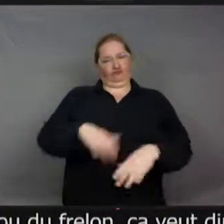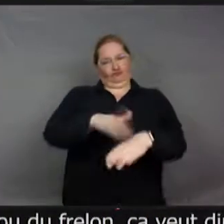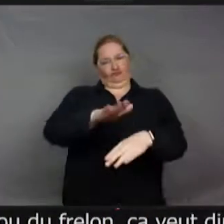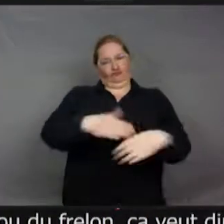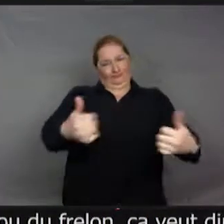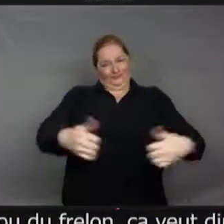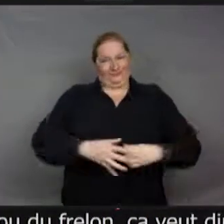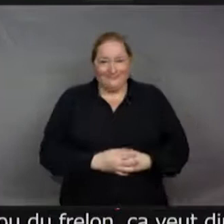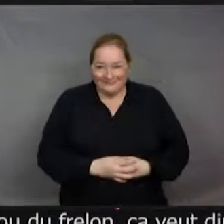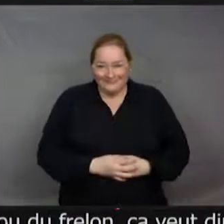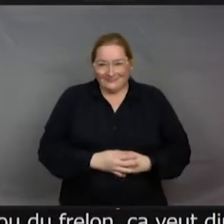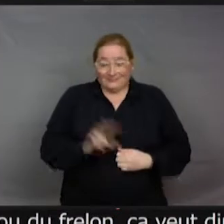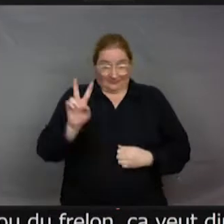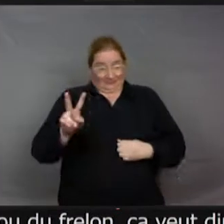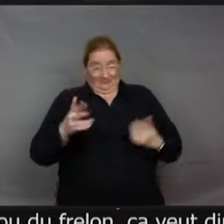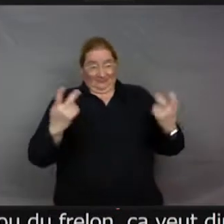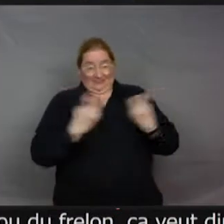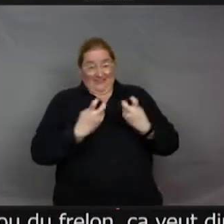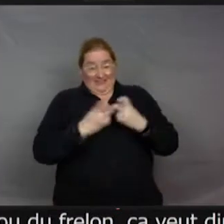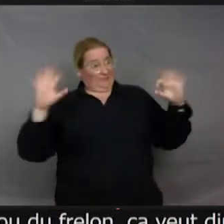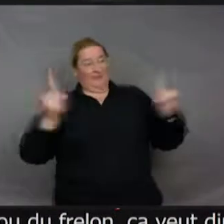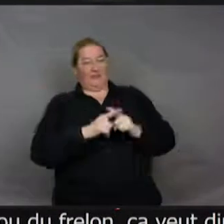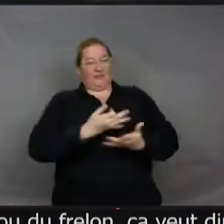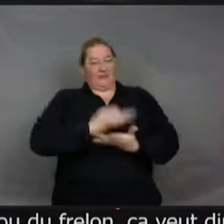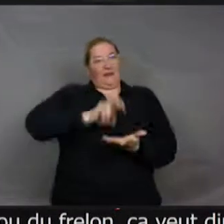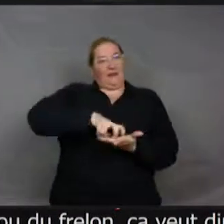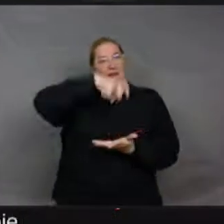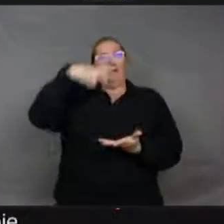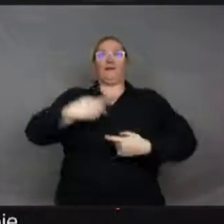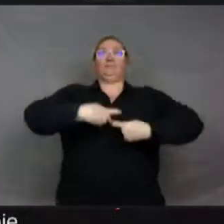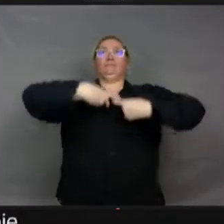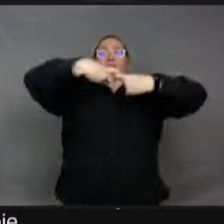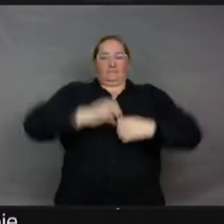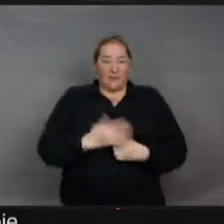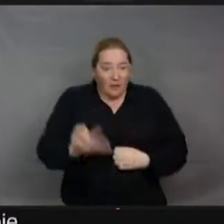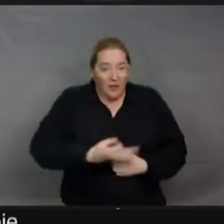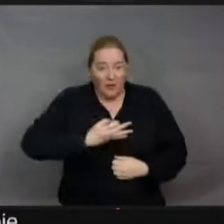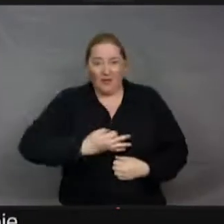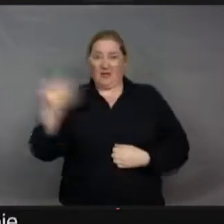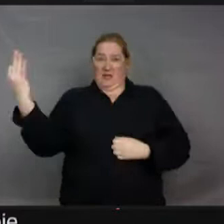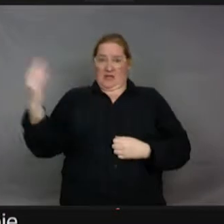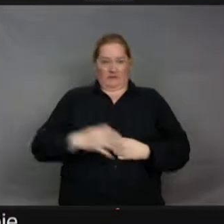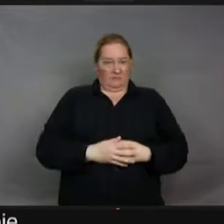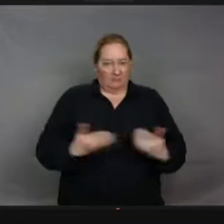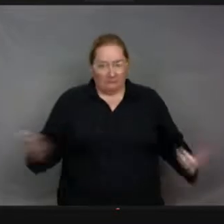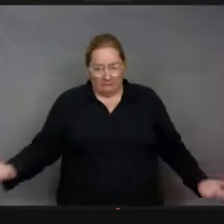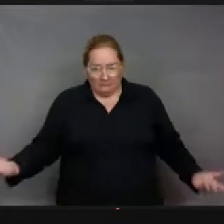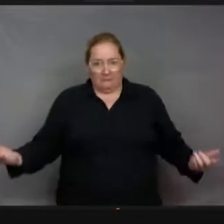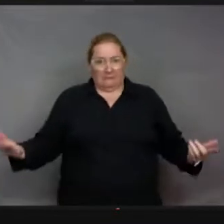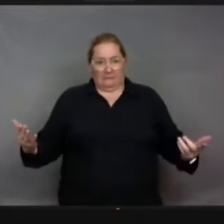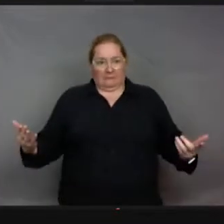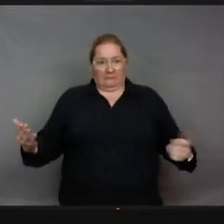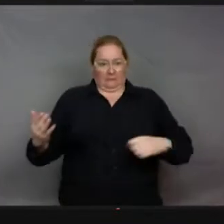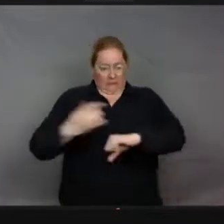typique de quelqu'un de très zen. En tout cas, maintenant, on va passer... C'est parfait parce que vous avez été... Vous avez bien réussi à garder